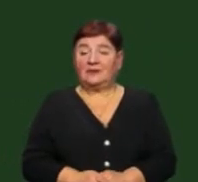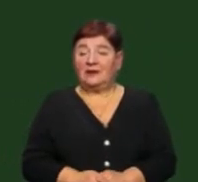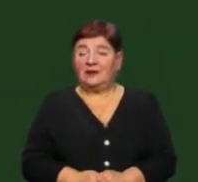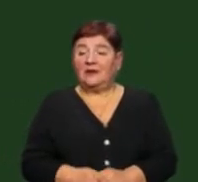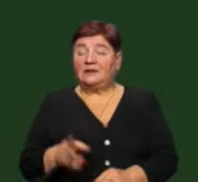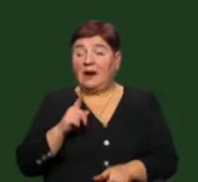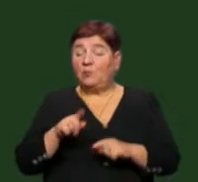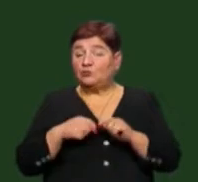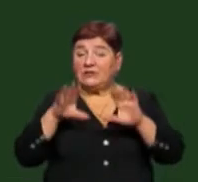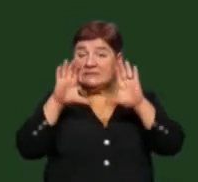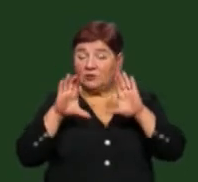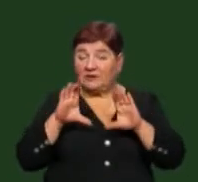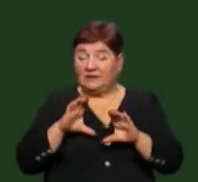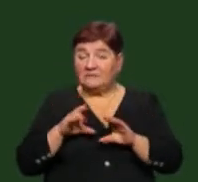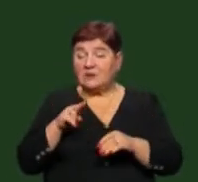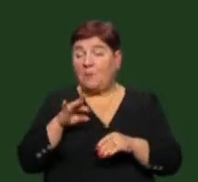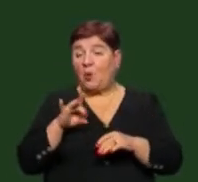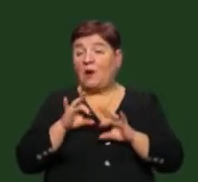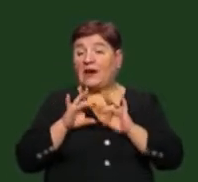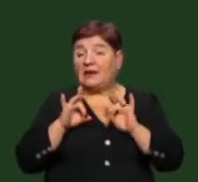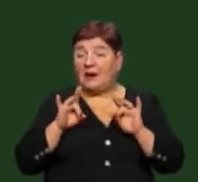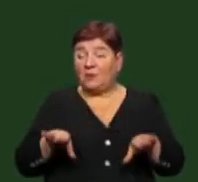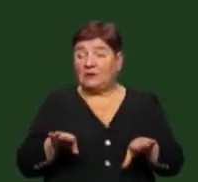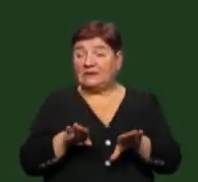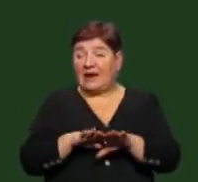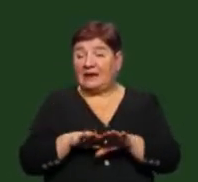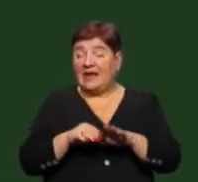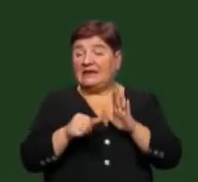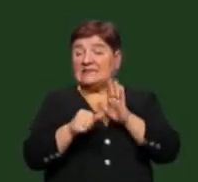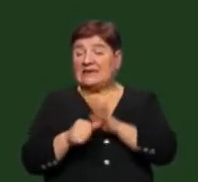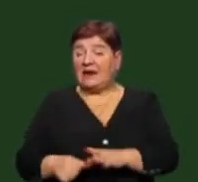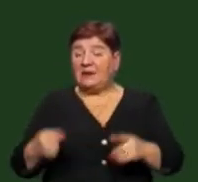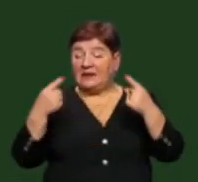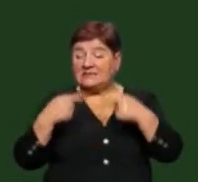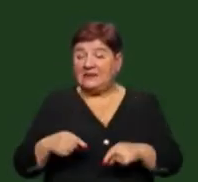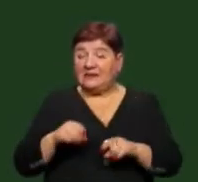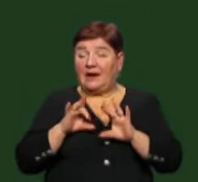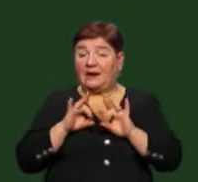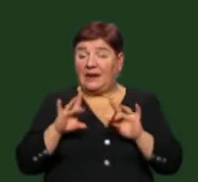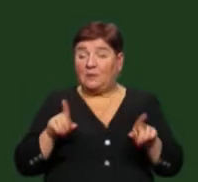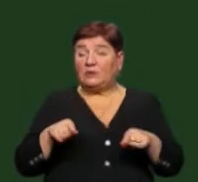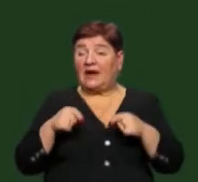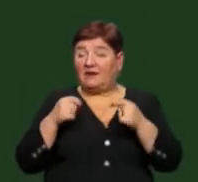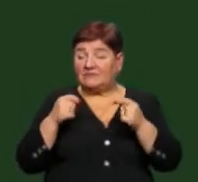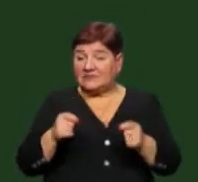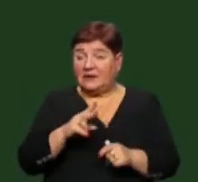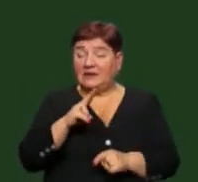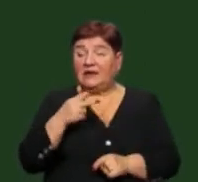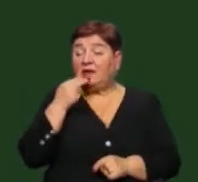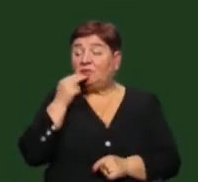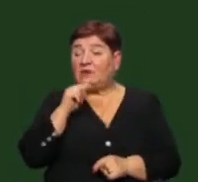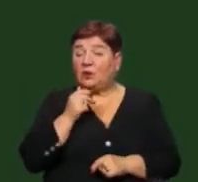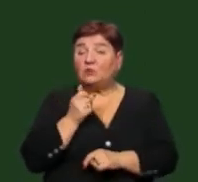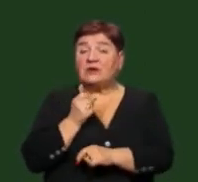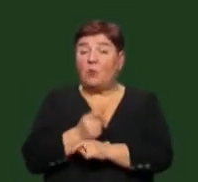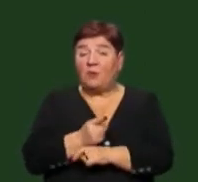Відповідальність за порушення законодавства про рекламу та за так звану дискримінаційну рекламу в нас несуть рекламодавці, які винні